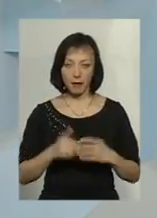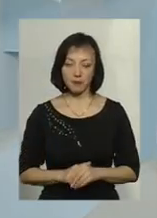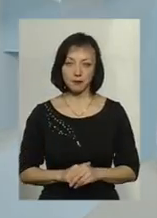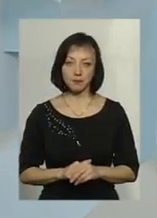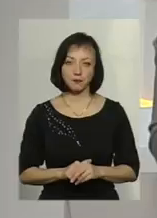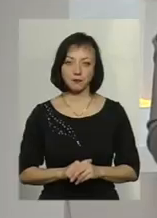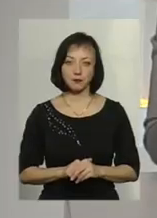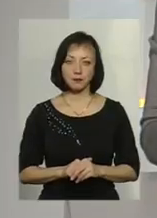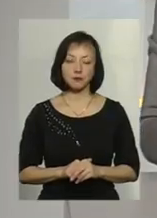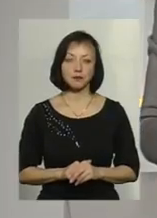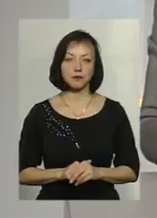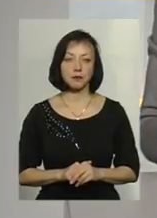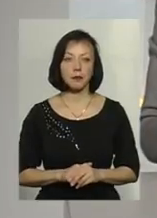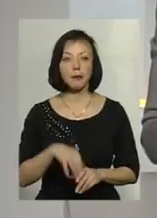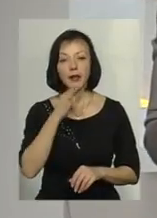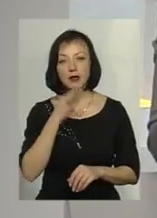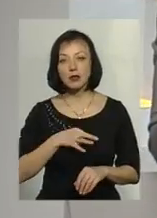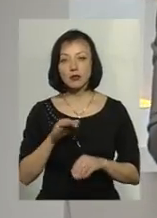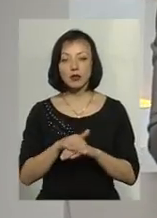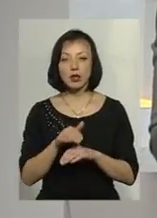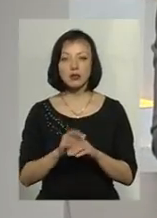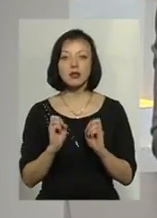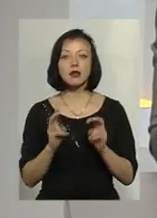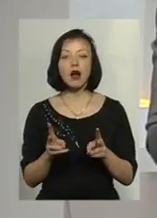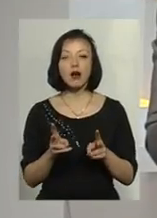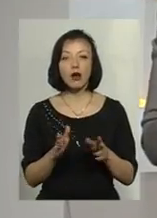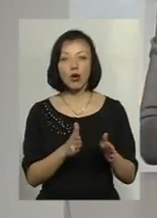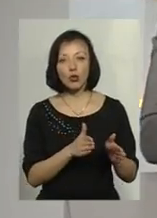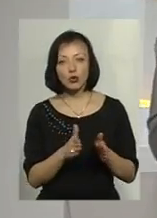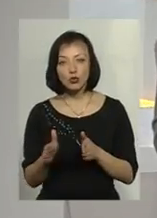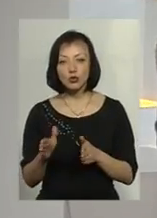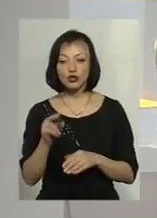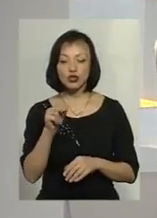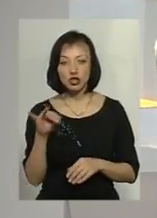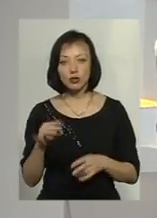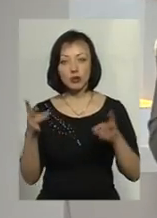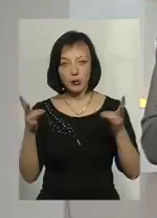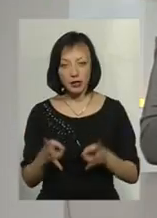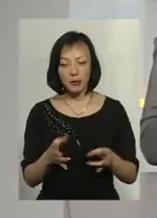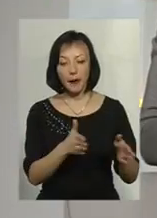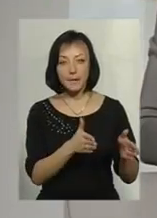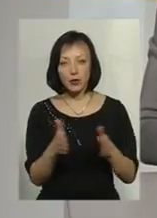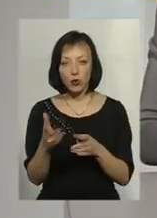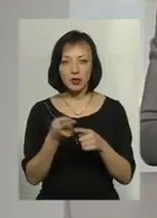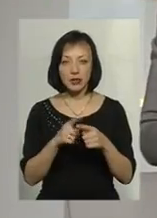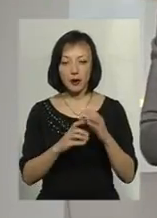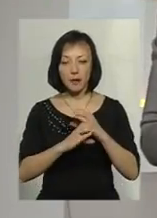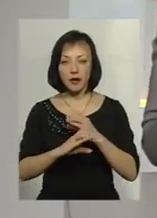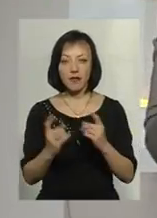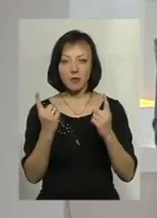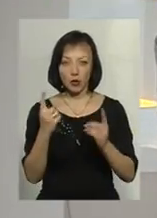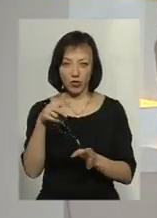Скажіть, будь ласка, а як готуються, чи треба підготовка тих мереж до пікового